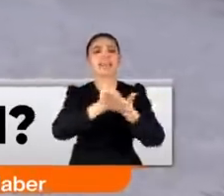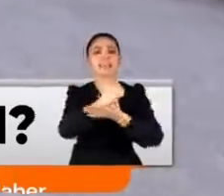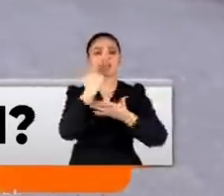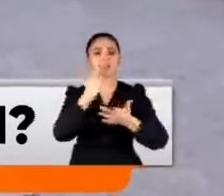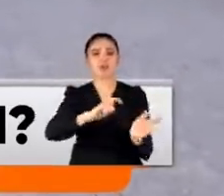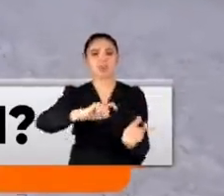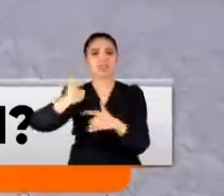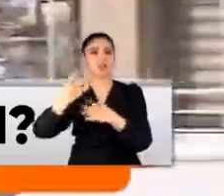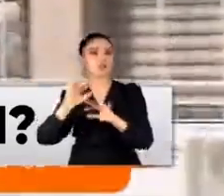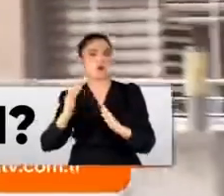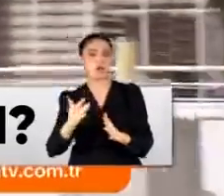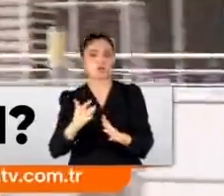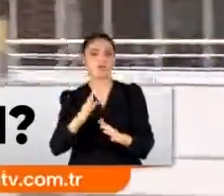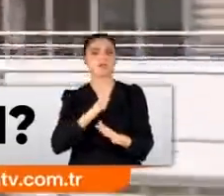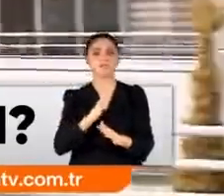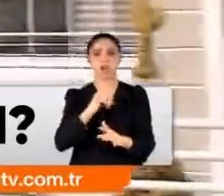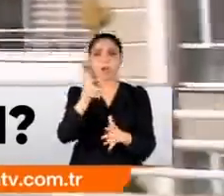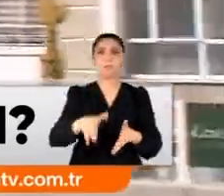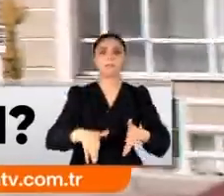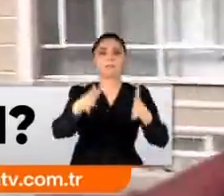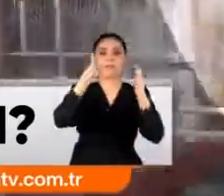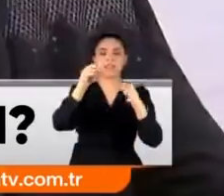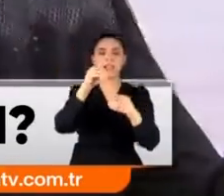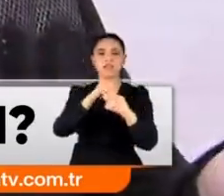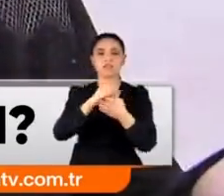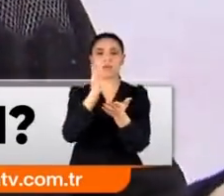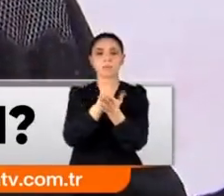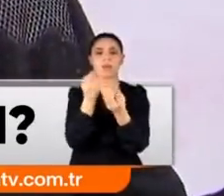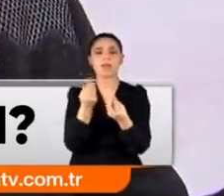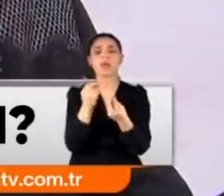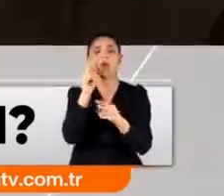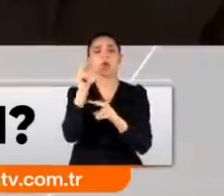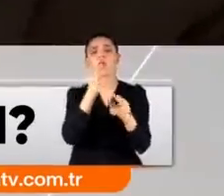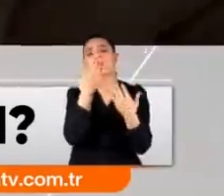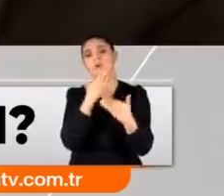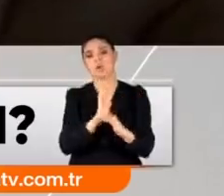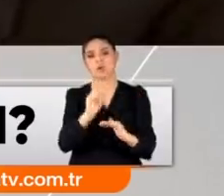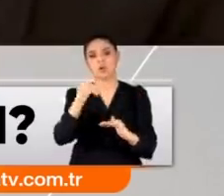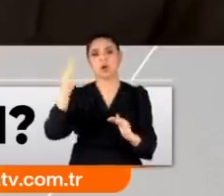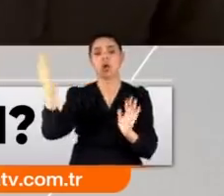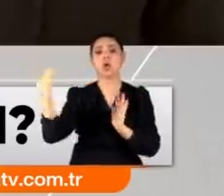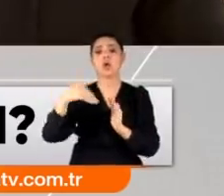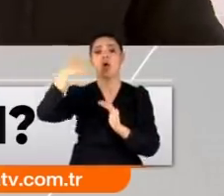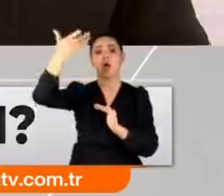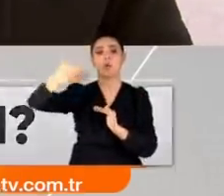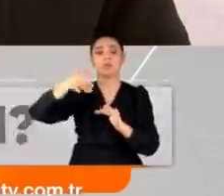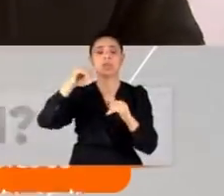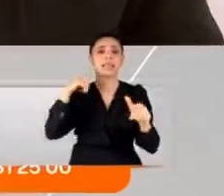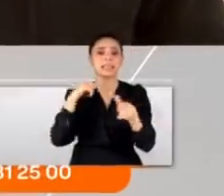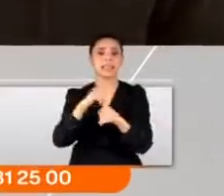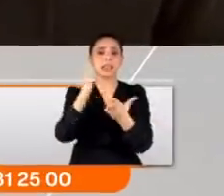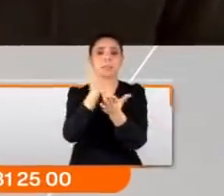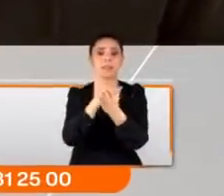taşması söz konusu. İnanların arasında mezarlık iyi bir görüntü göstermiyor yani. Hele öbür tarafa da tekrar mezarlık